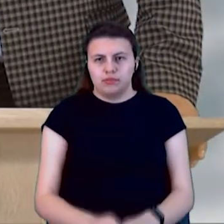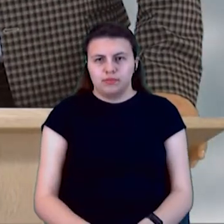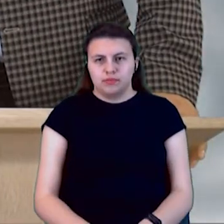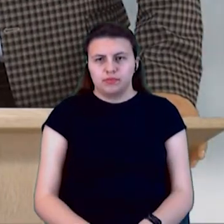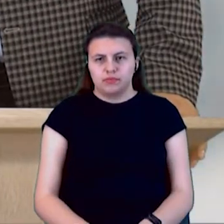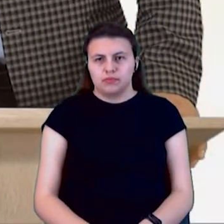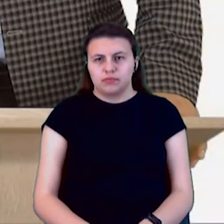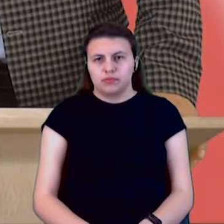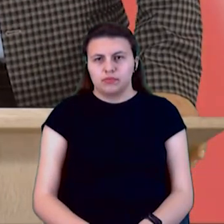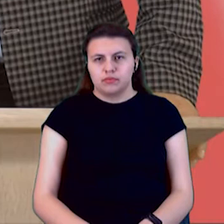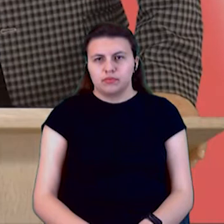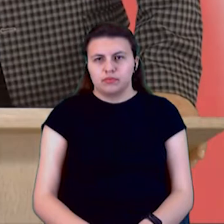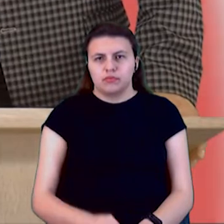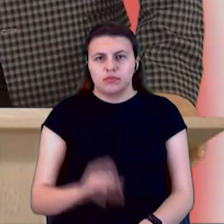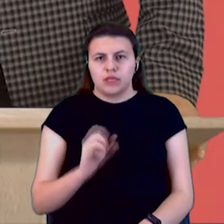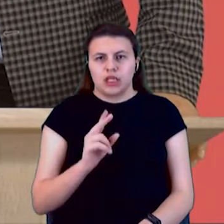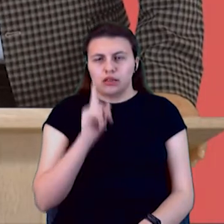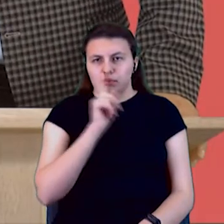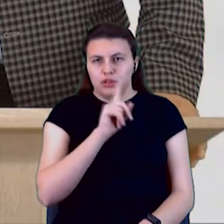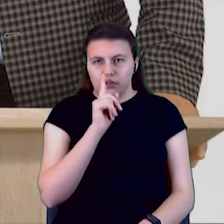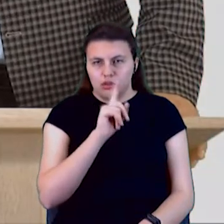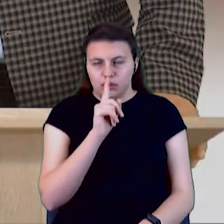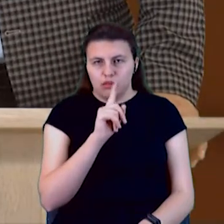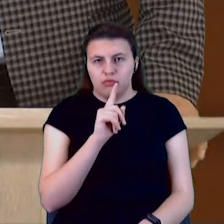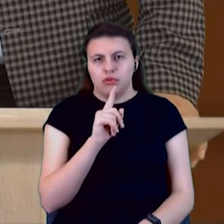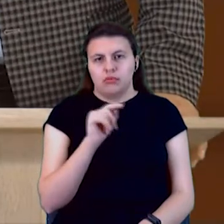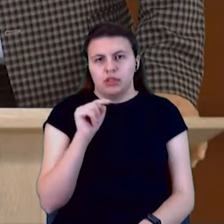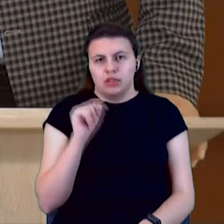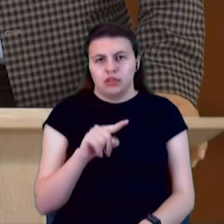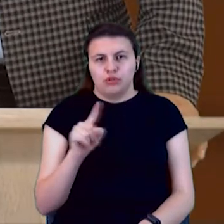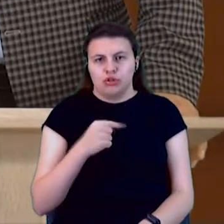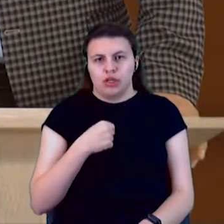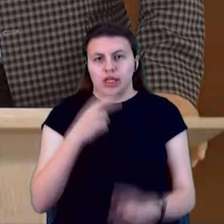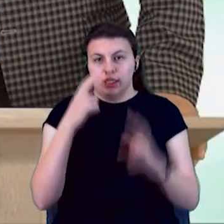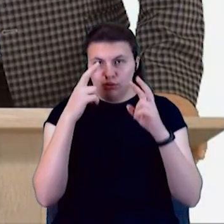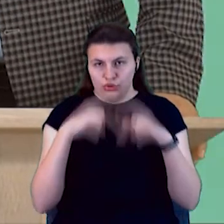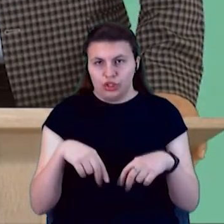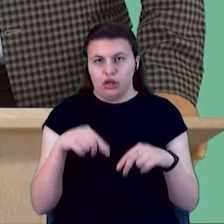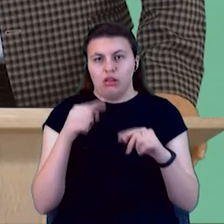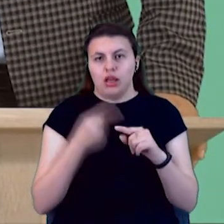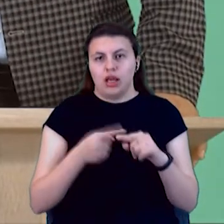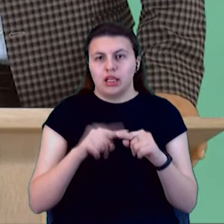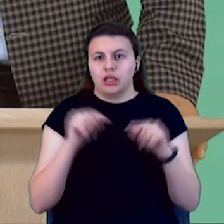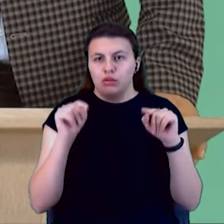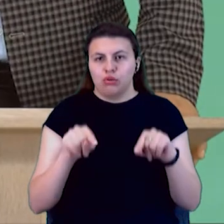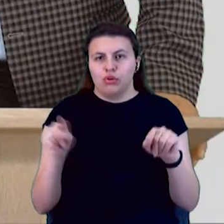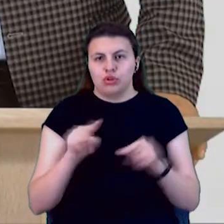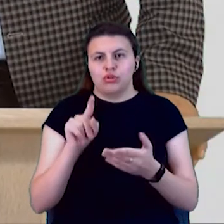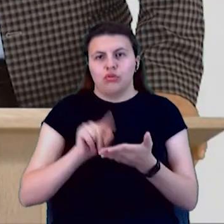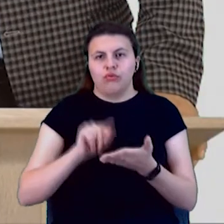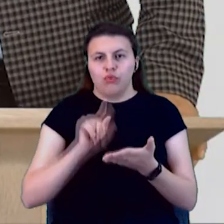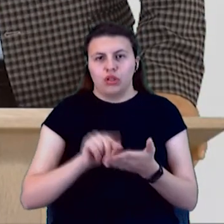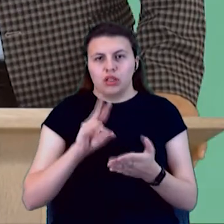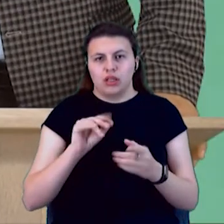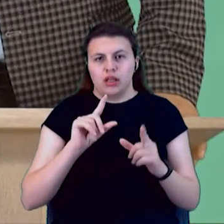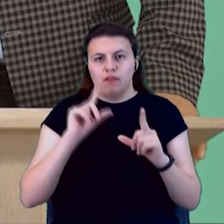Ну, як мінімум, останнією з тим, що я изучав, це то, що квоти на вивоз м'єда